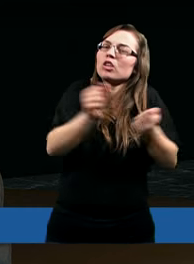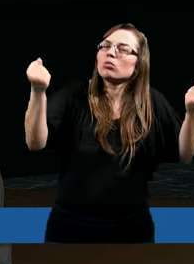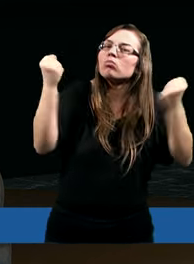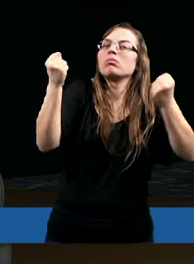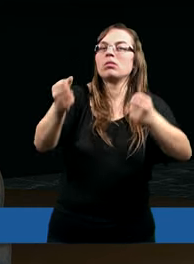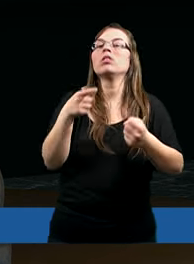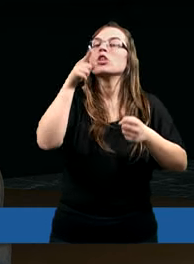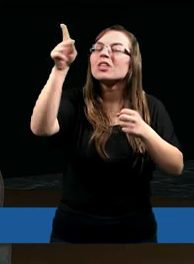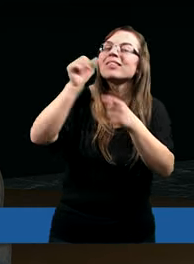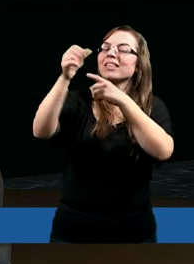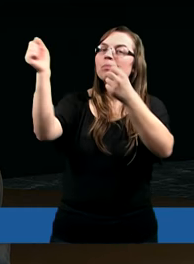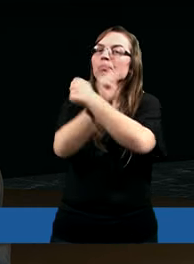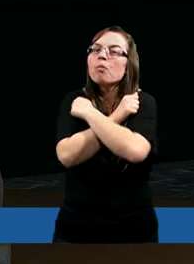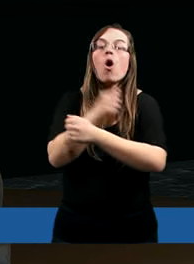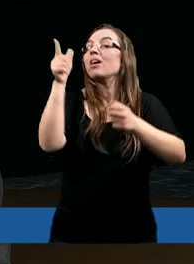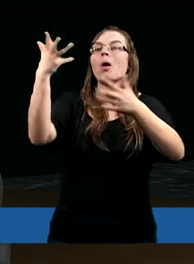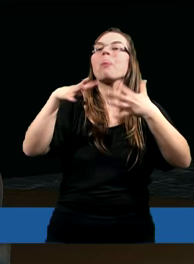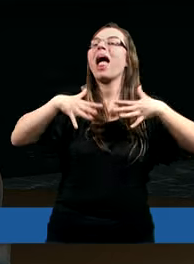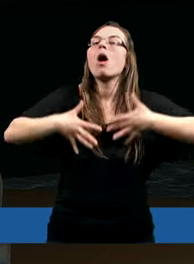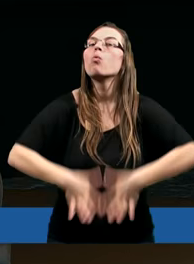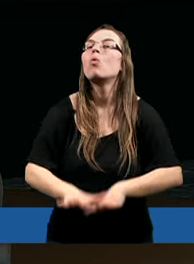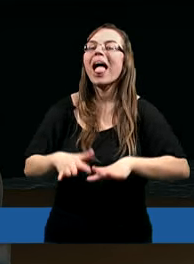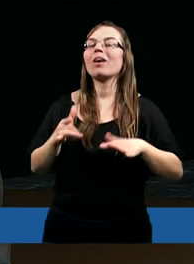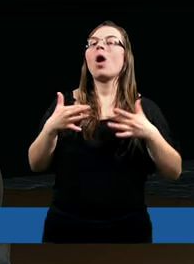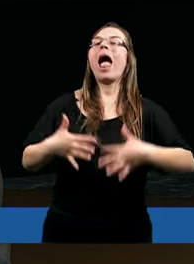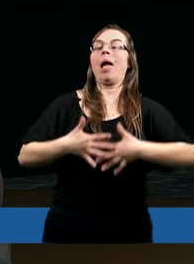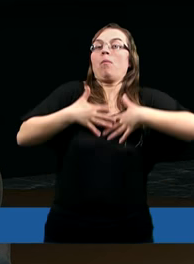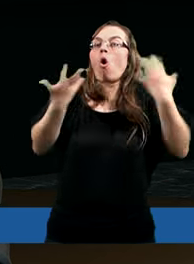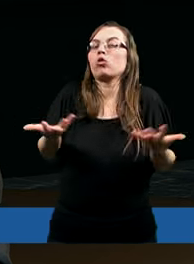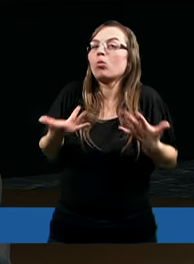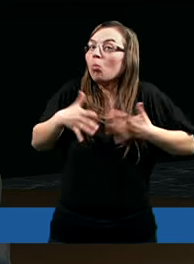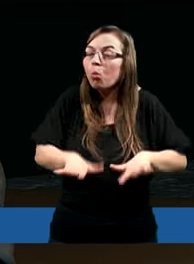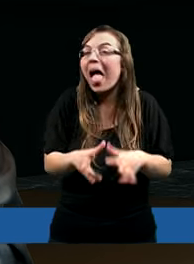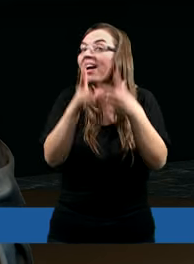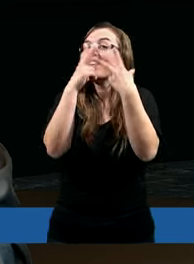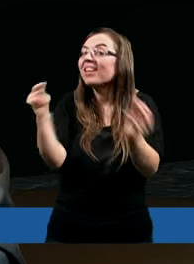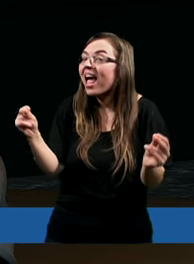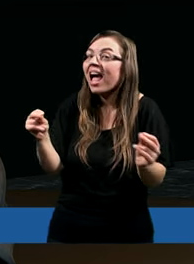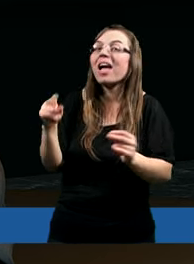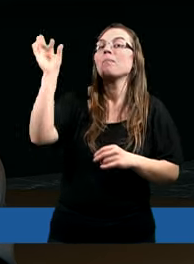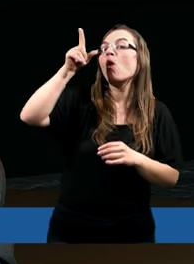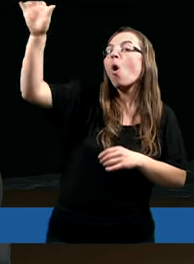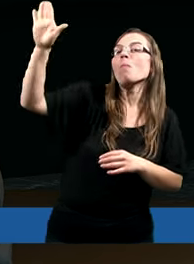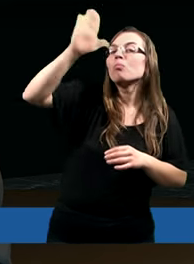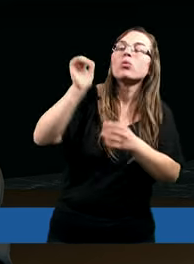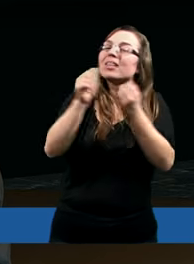to dlatego, że nie zgrzeszył, nie uległ emocjom. On podlegał różnym pokusom. Szatan starał się go oczywiście